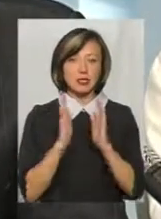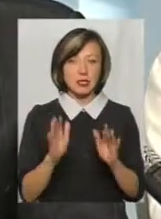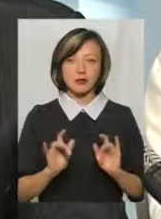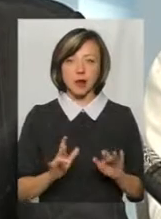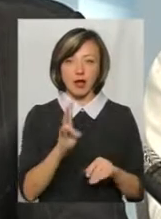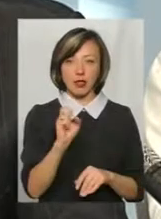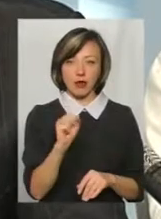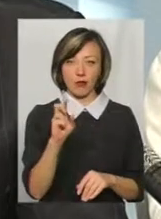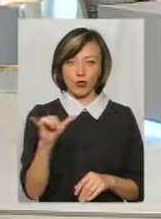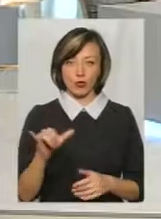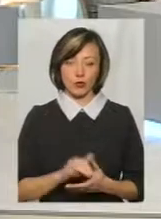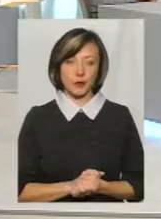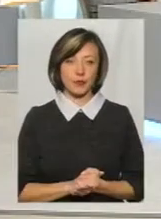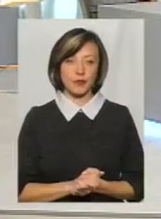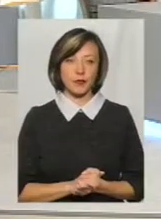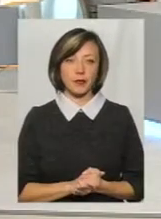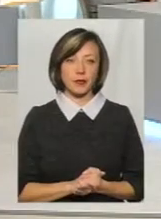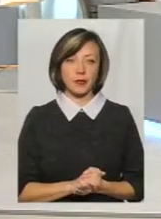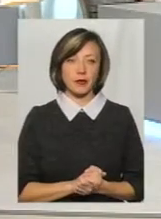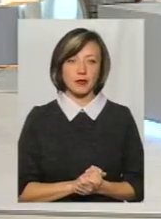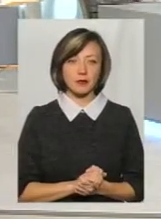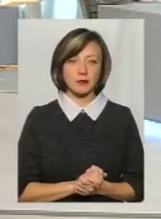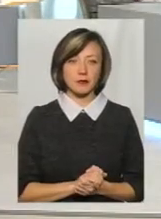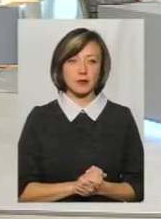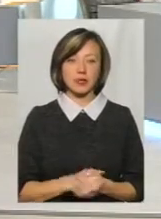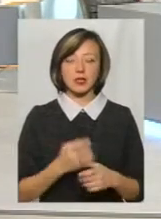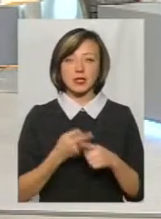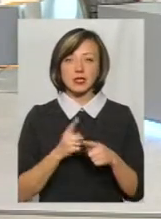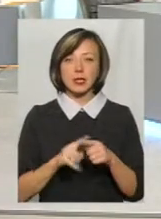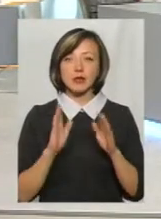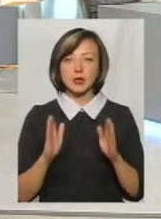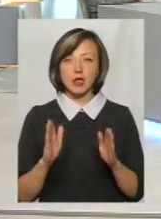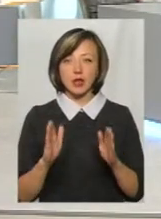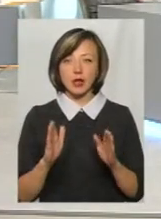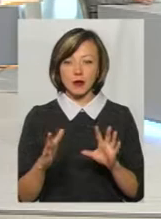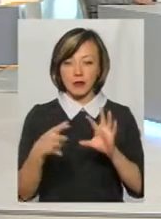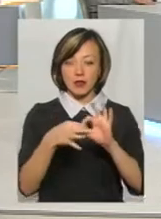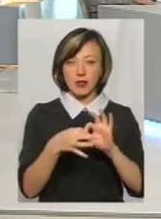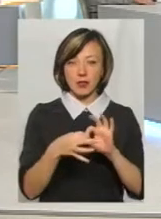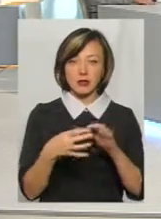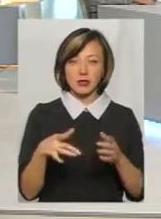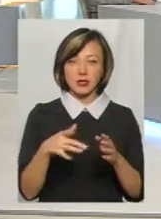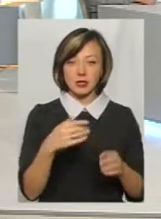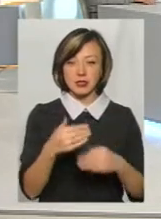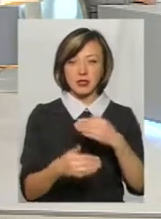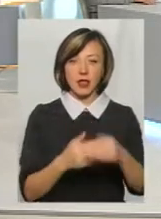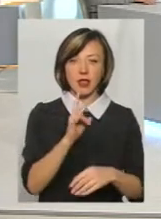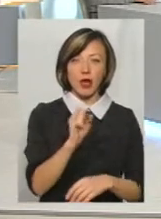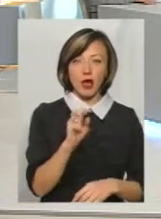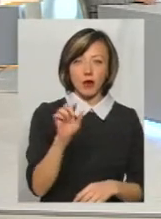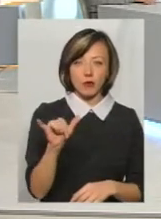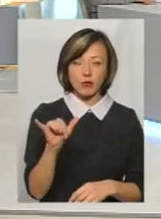правами НАБУ. Тобто національного вибору. Так, буде підв'язка. Тобто буде такий цикл НАБУ,